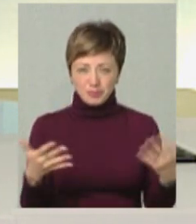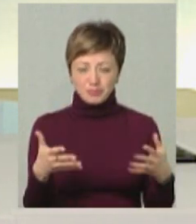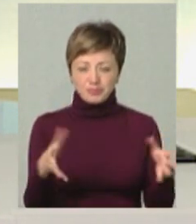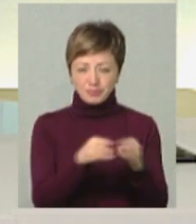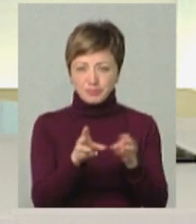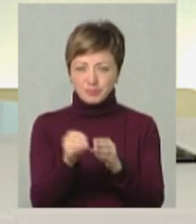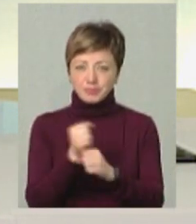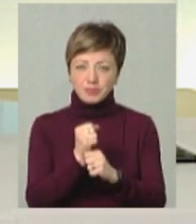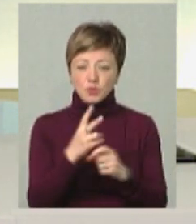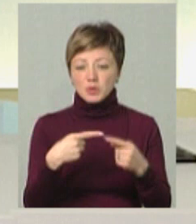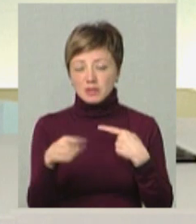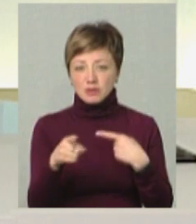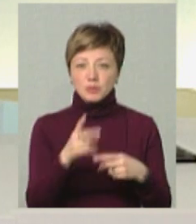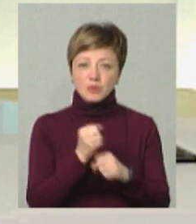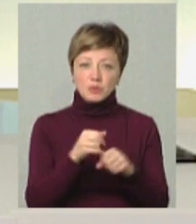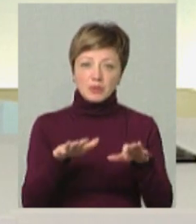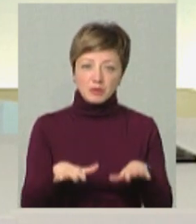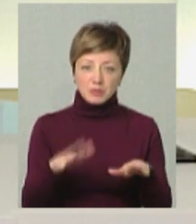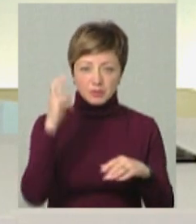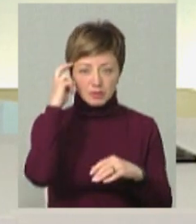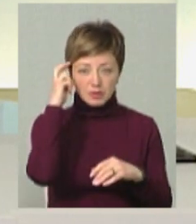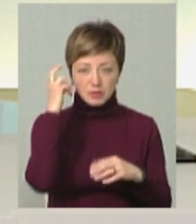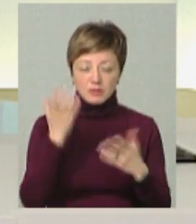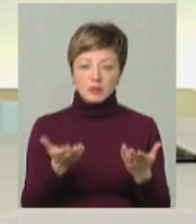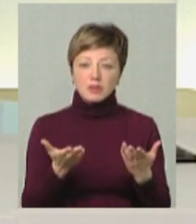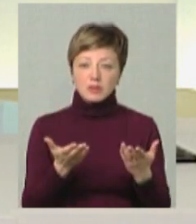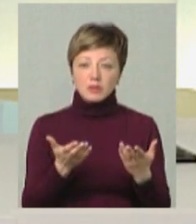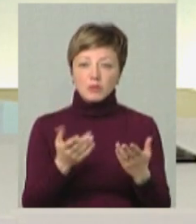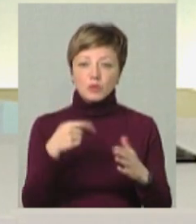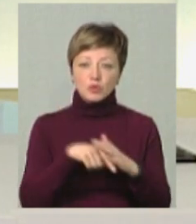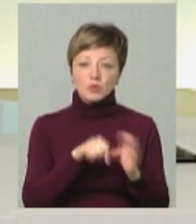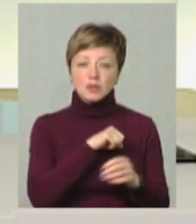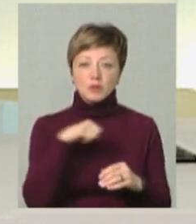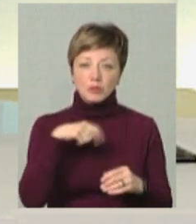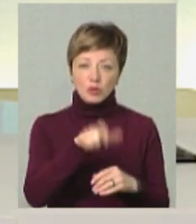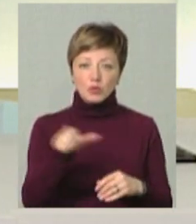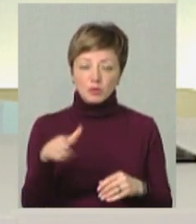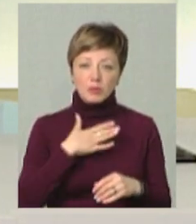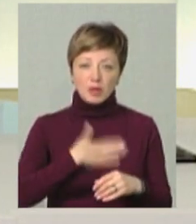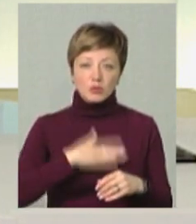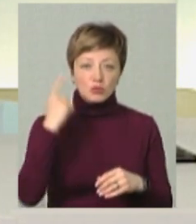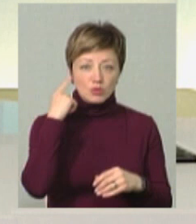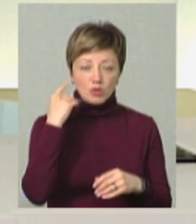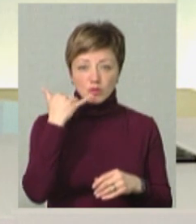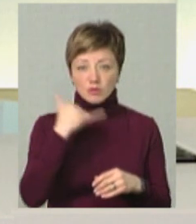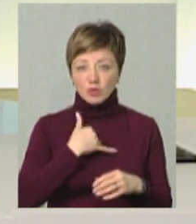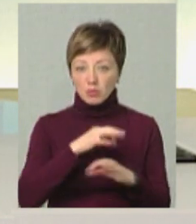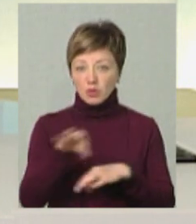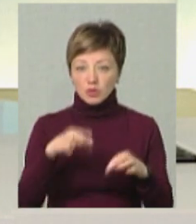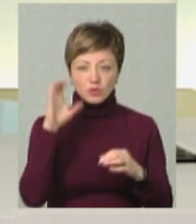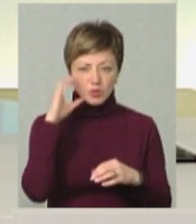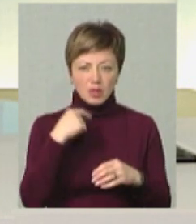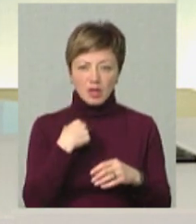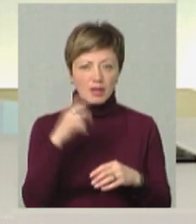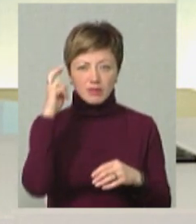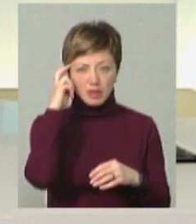всі працюють, хтось дистанційно, хтось працює вже на місці, якби, в Києві, якби, і, по суті, люди самі дуже приємно чути, коли дзвонить проєктант і кажуть, слухайте,